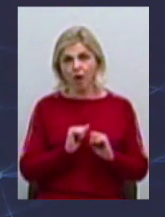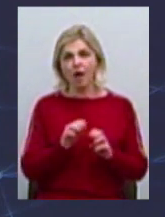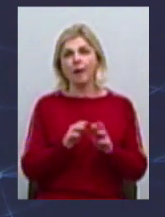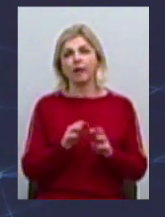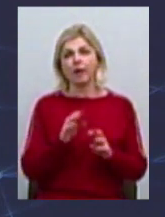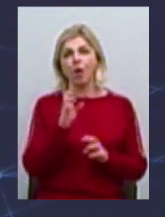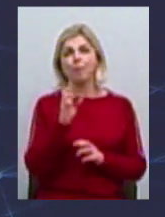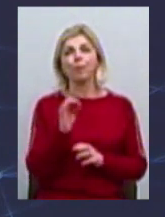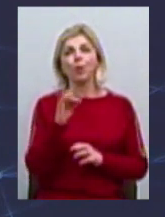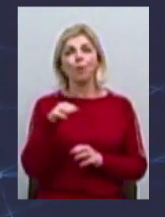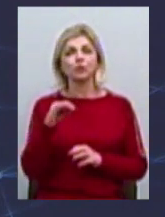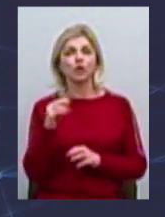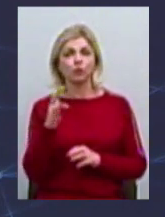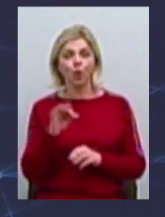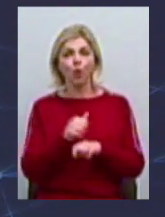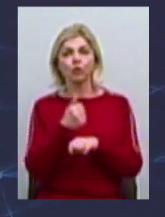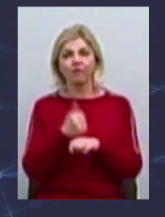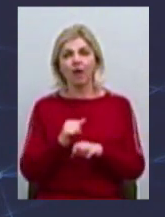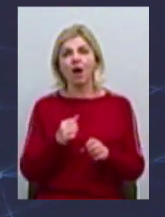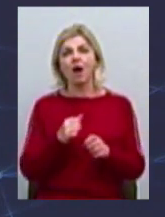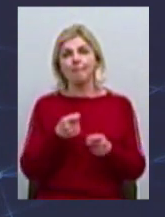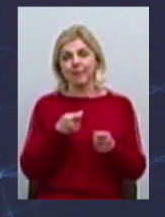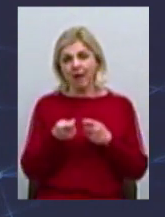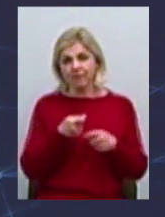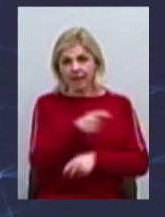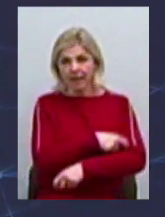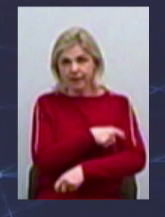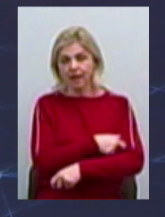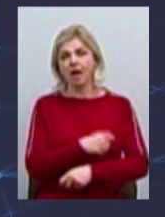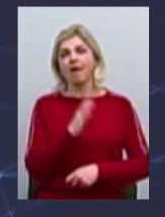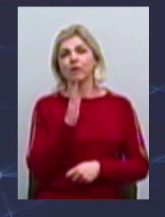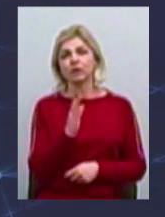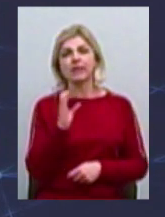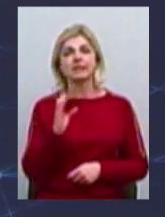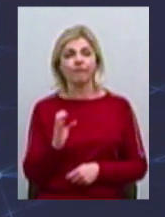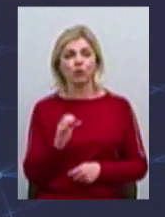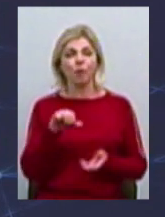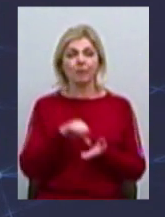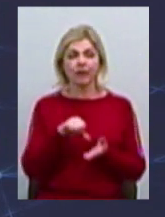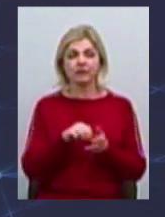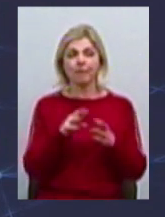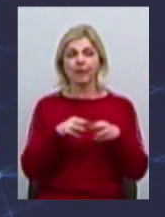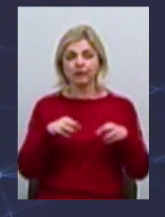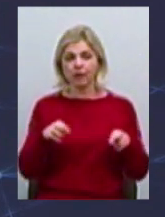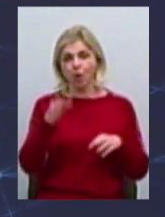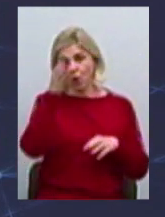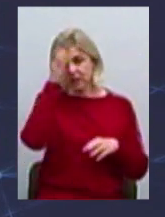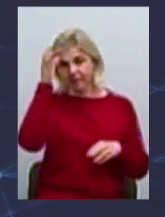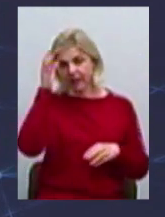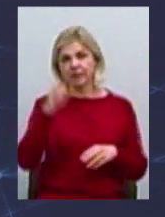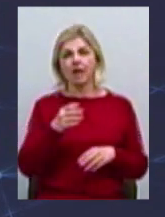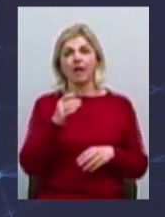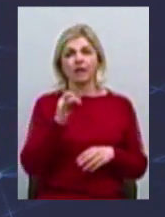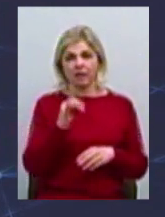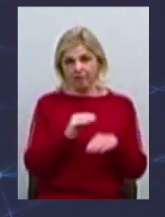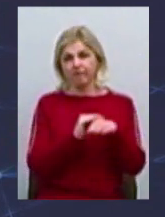Петрович Бровченко, голова правління Державної інноваційної установи Володимир Ставнюк, представник Міністерства освіти і науки пані Дерина Чайка,